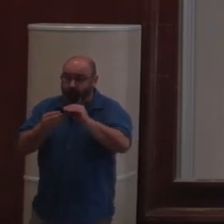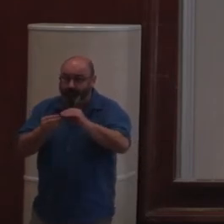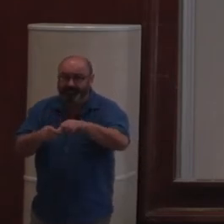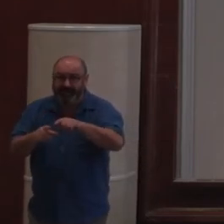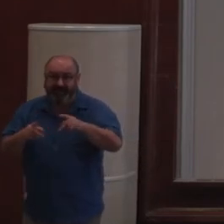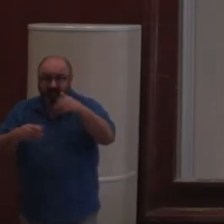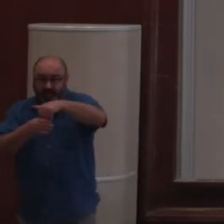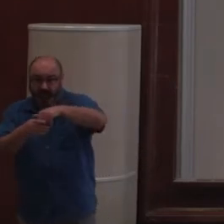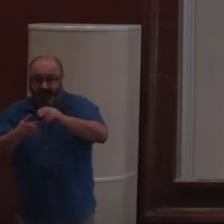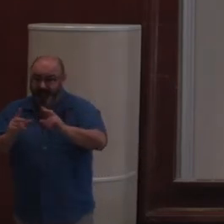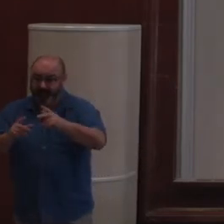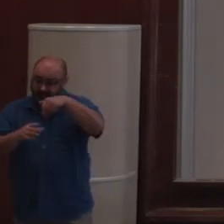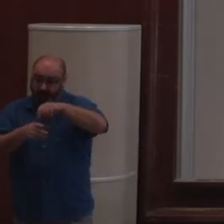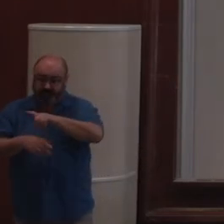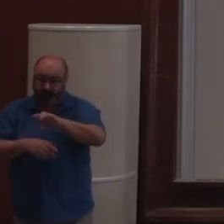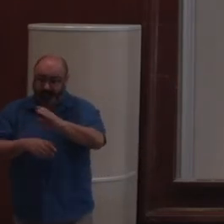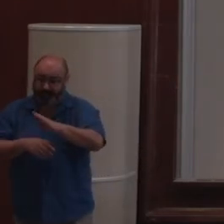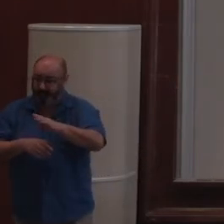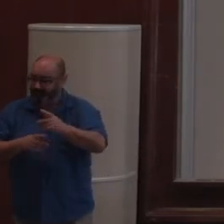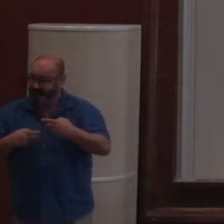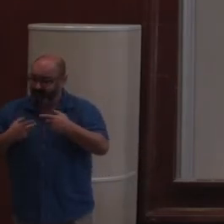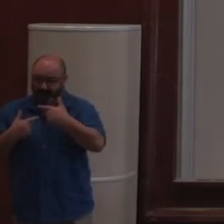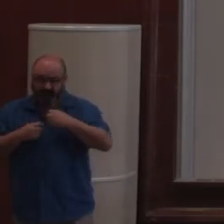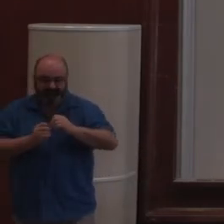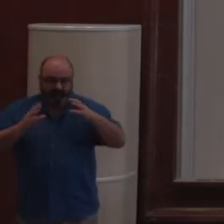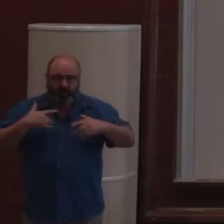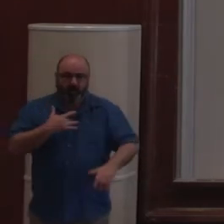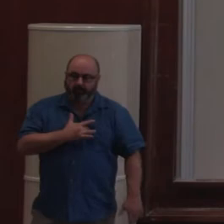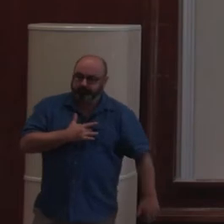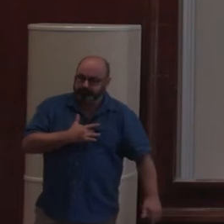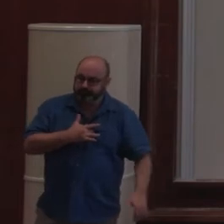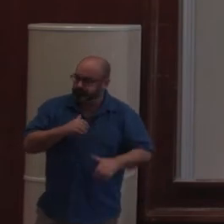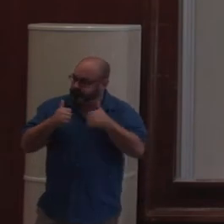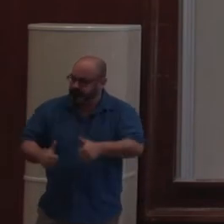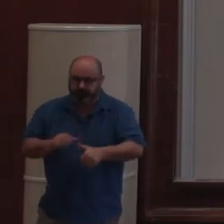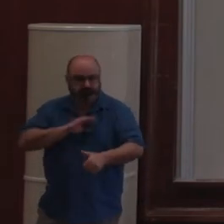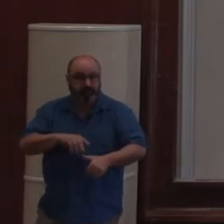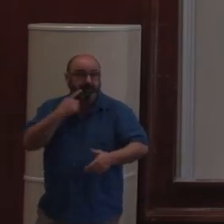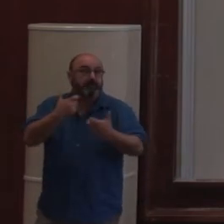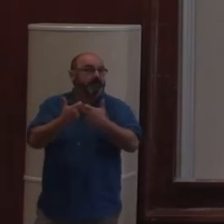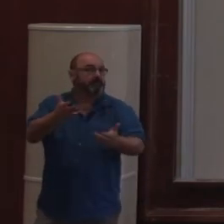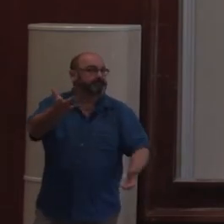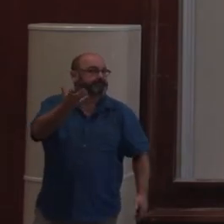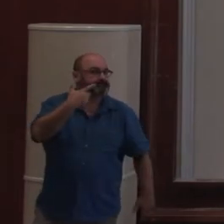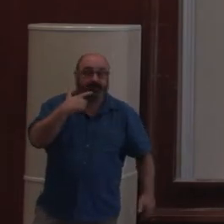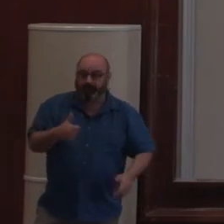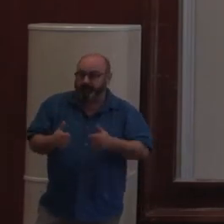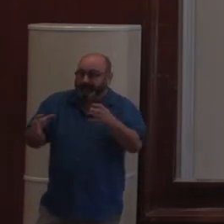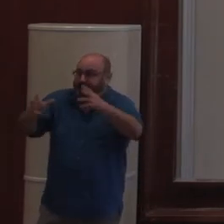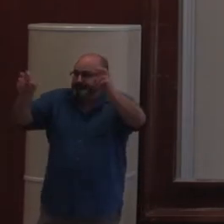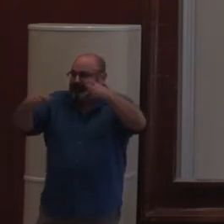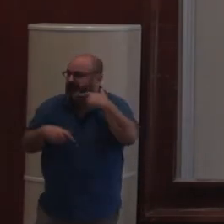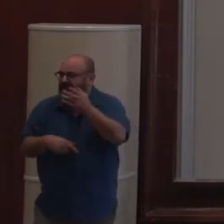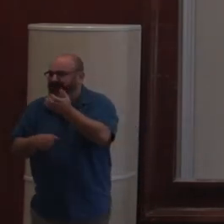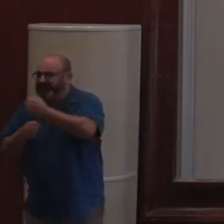complètement vivants à l'intérieur de la ZODB. Et c'est une sensation excellente en tant que développeur. C'est vraiment absolument magique. Par exemple, quand on fait n'importe quel outil qui